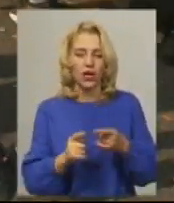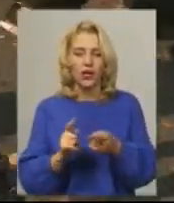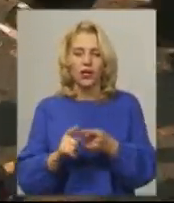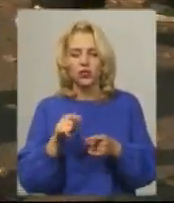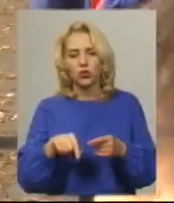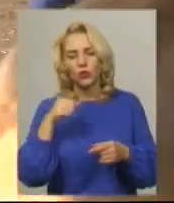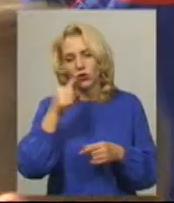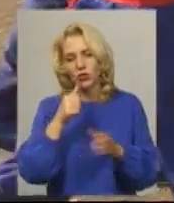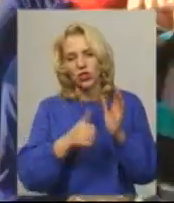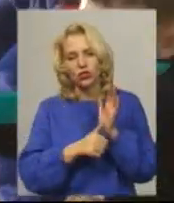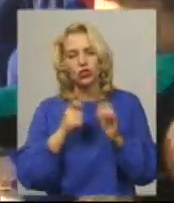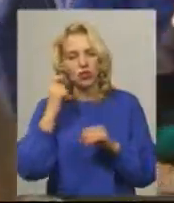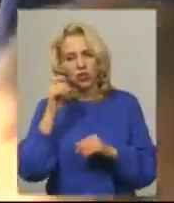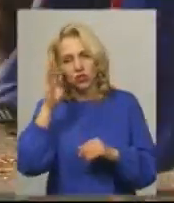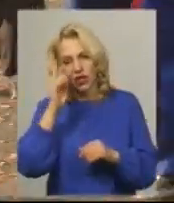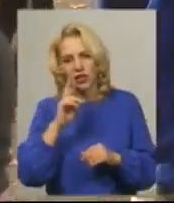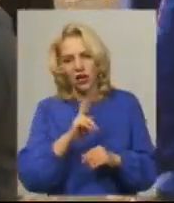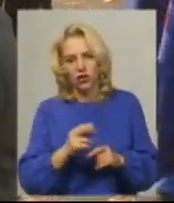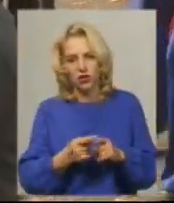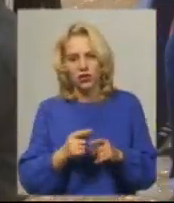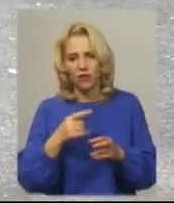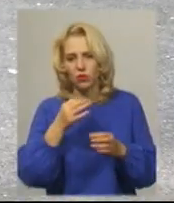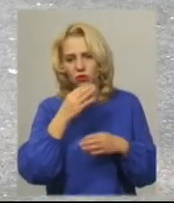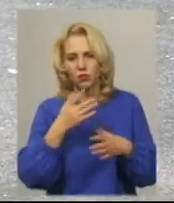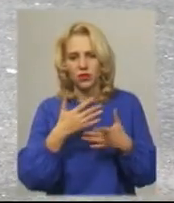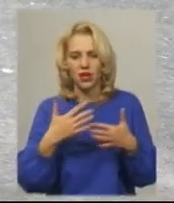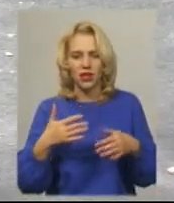Шаткевич. Каже, на тренуванні подобається виконувати різні вправи.